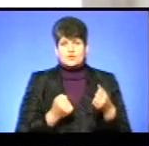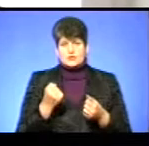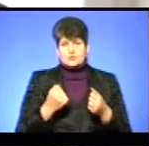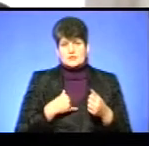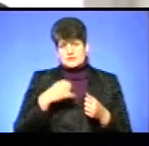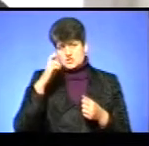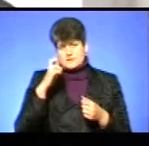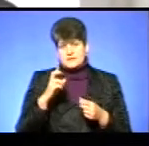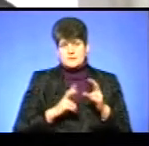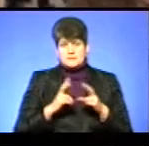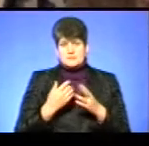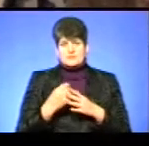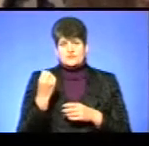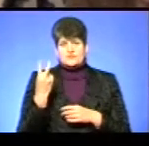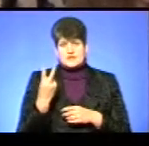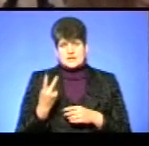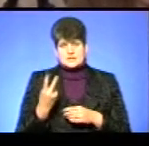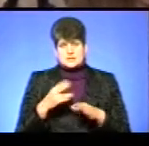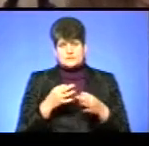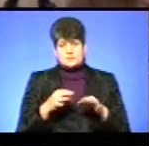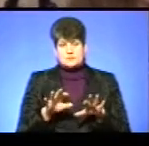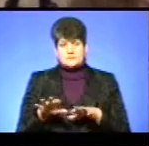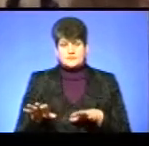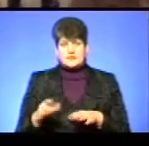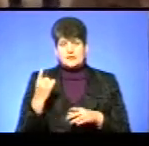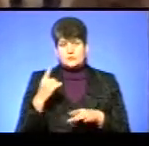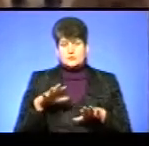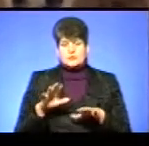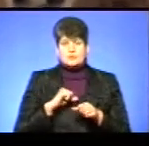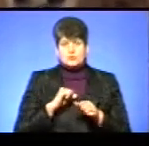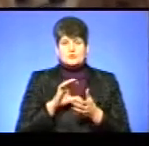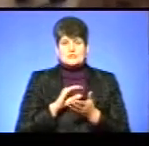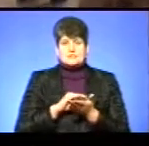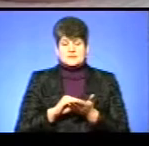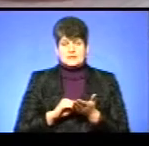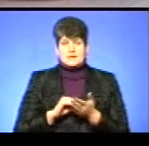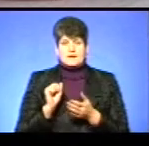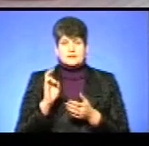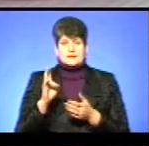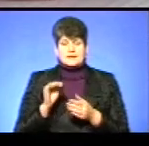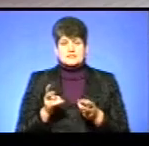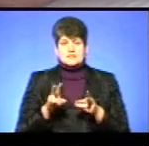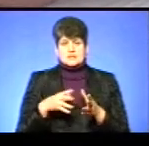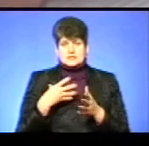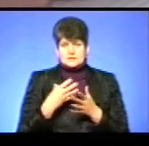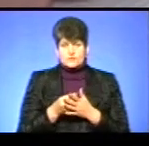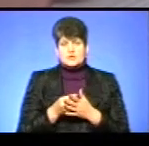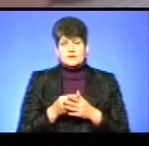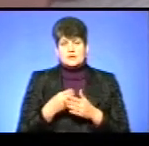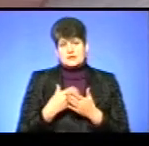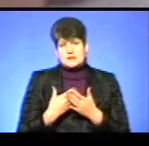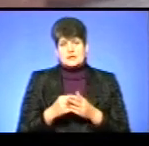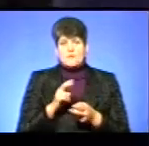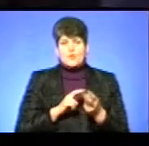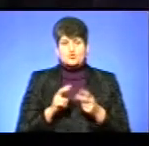підприємстві заголовність біля 12 вакансій. На одній з локацій студенти могли заповнити анкету, залишити свої дані для пошуку роботи.